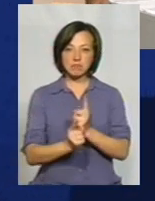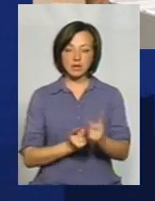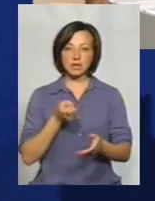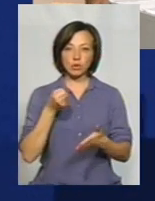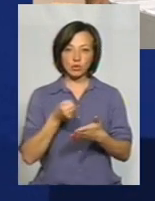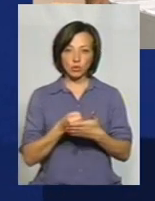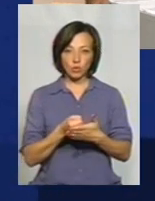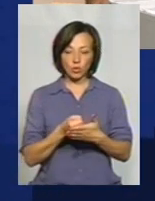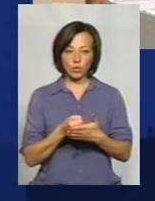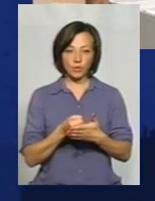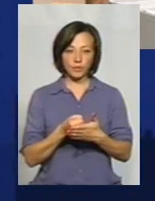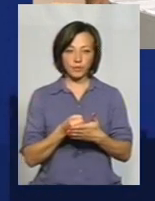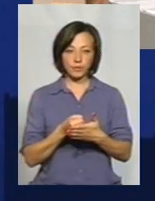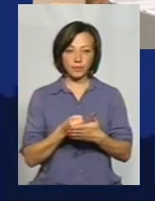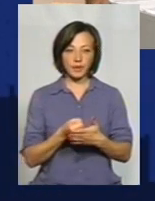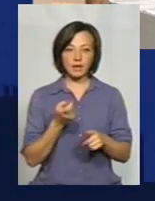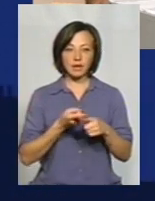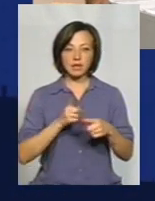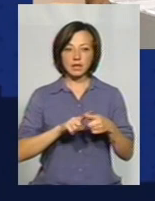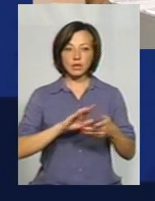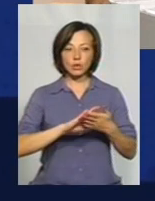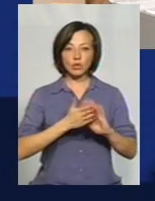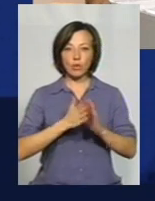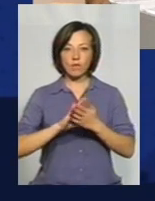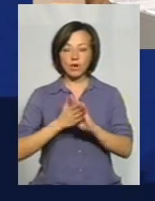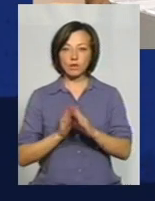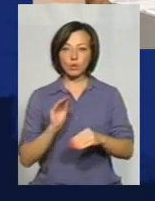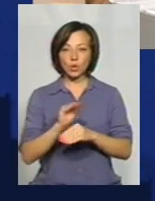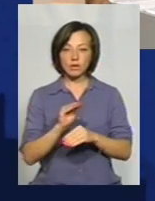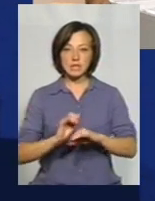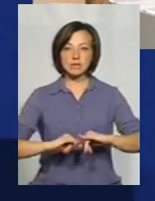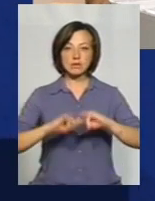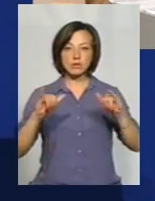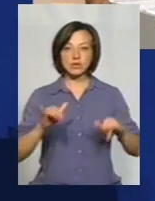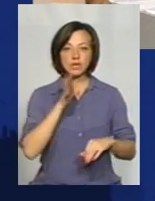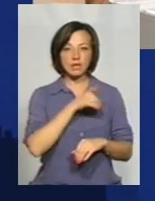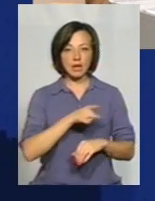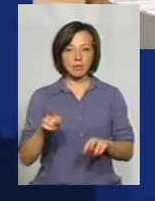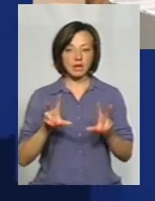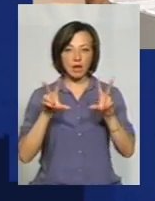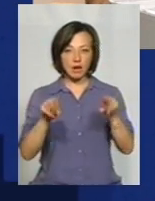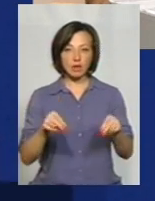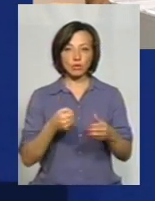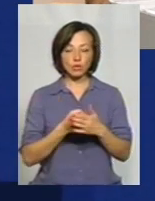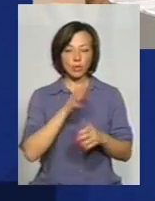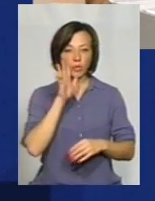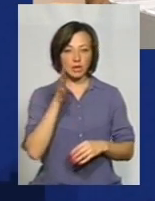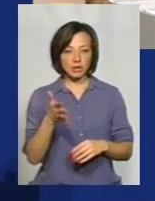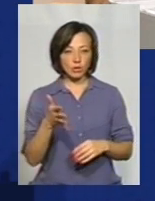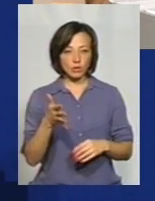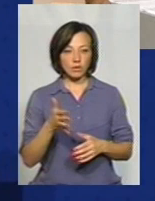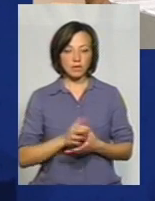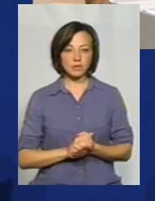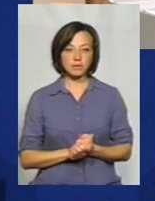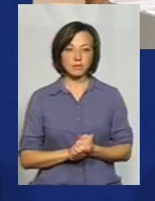тих договорів, як додаткові годи, збільшити термін гарантії до п'яти років.